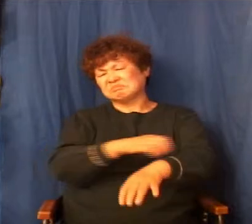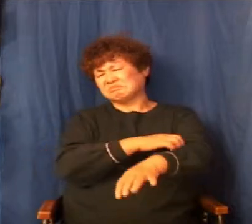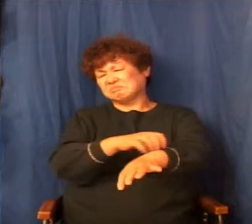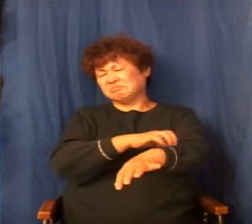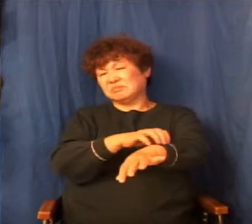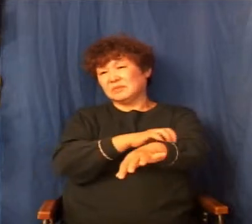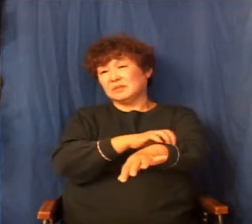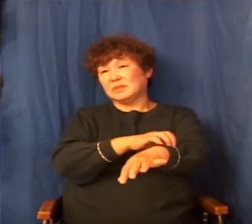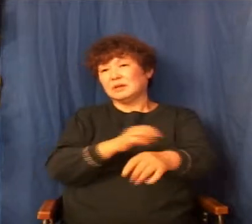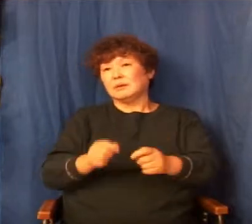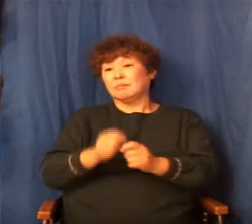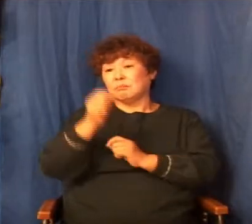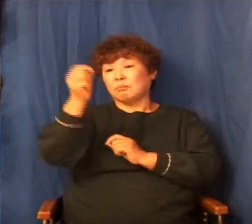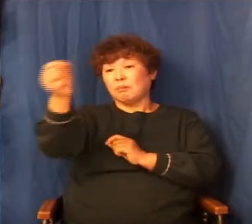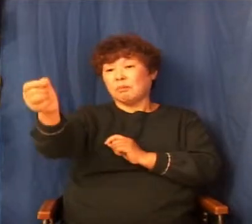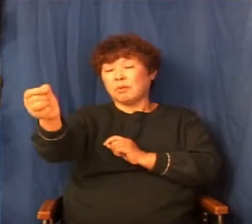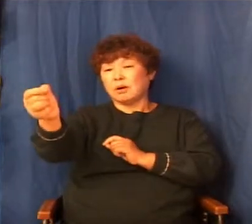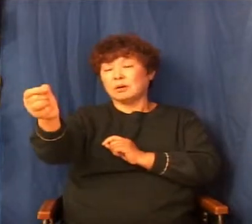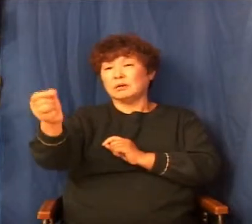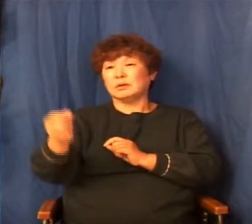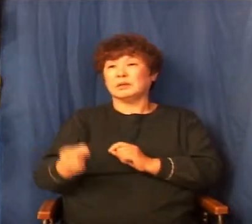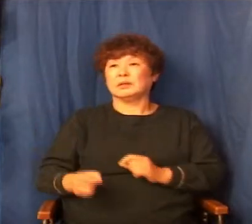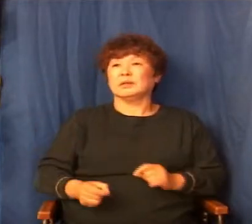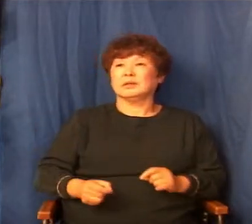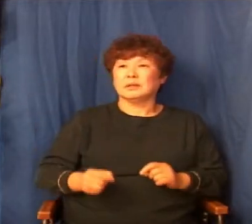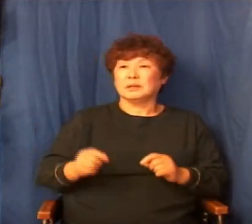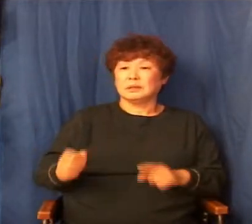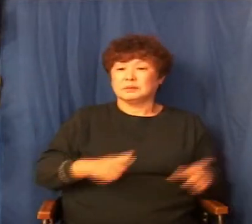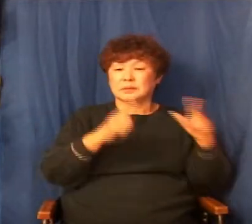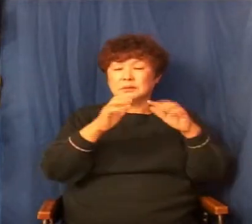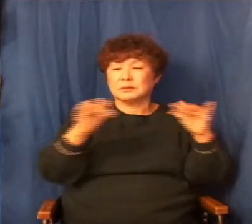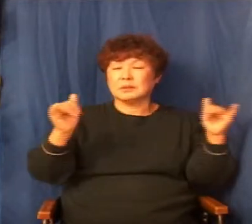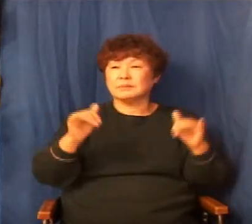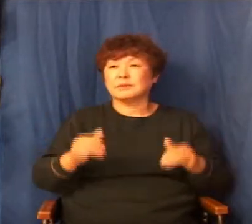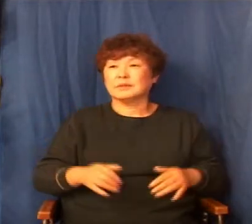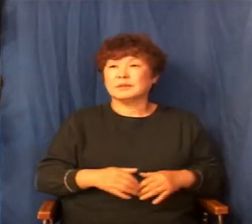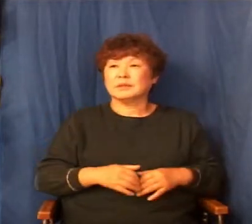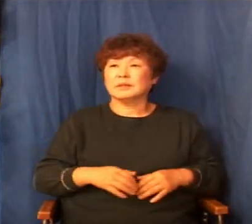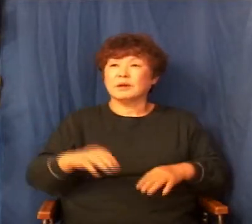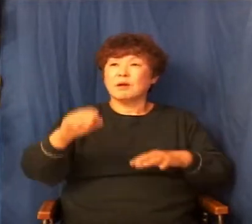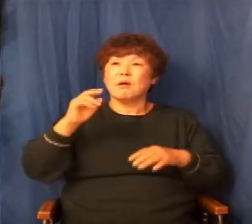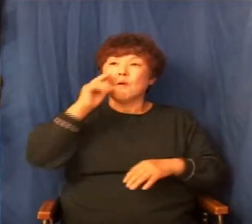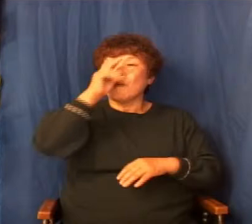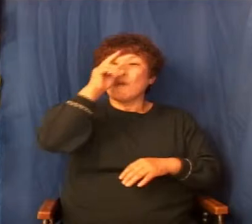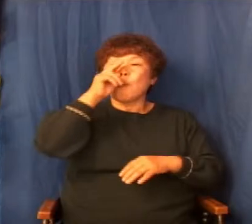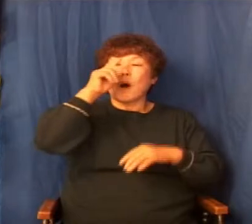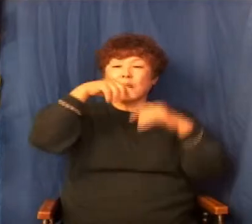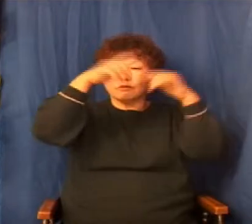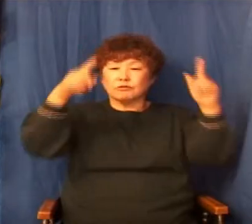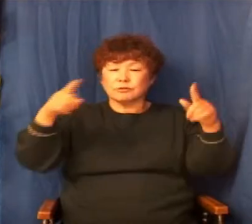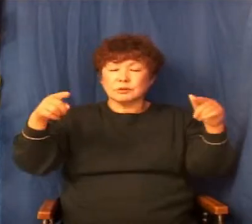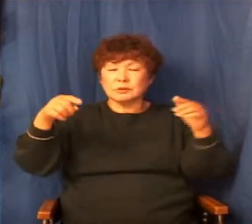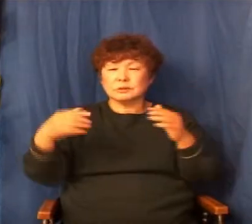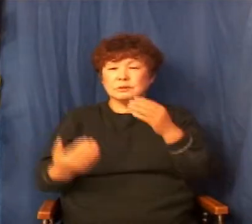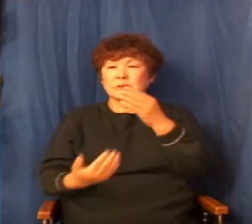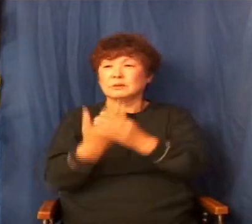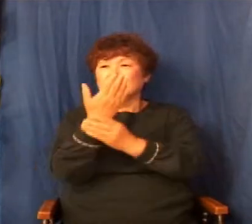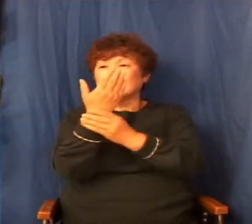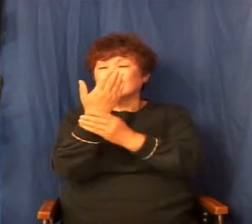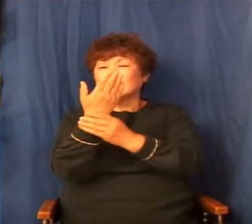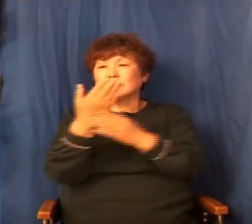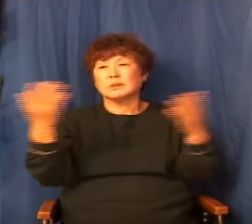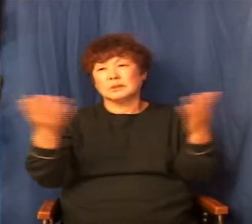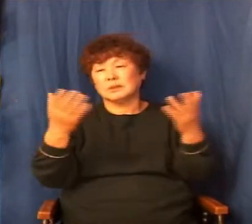멀리 떨어지는 백성들이 청와대에서 일어나는 일을 어떻게 합니까? 청와대에서 일어나는 일은 밖으로 보여지는 일들만